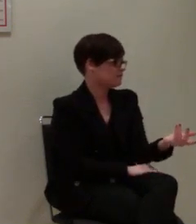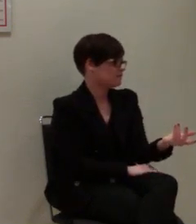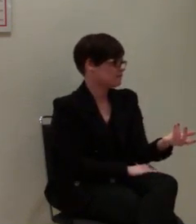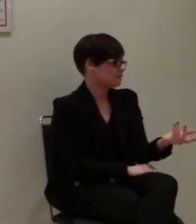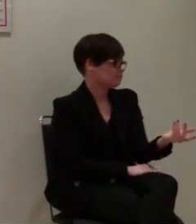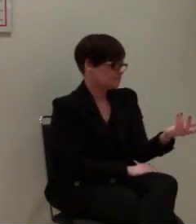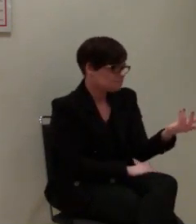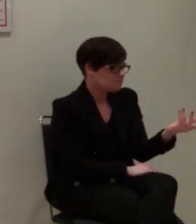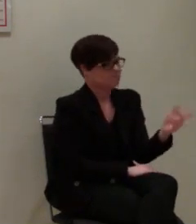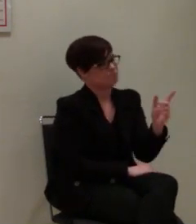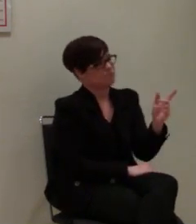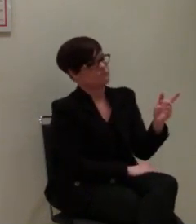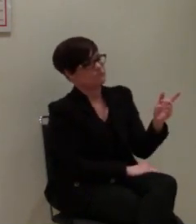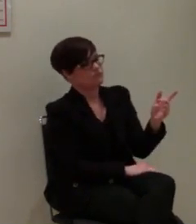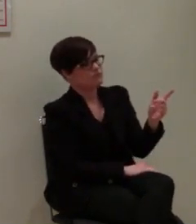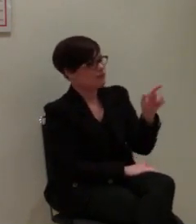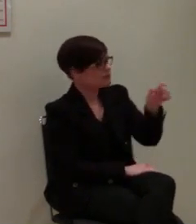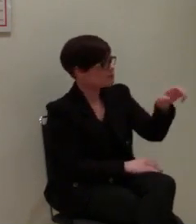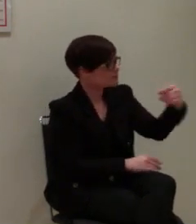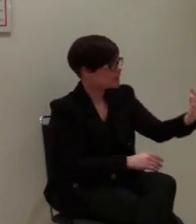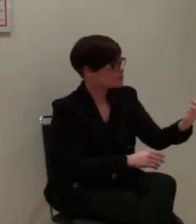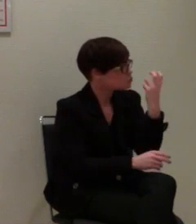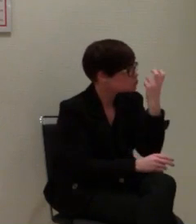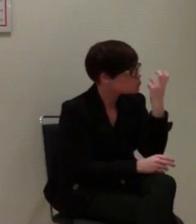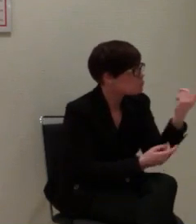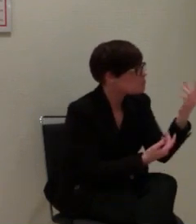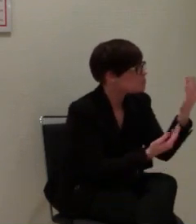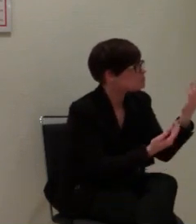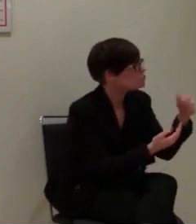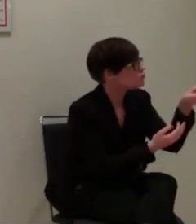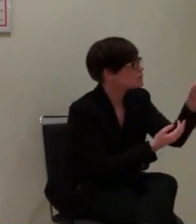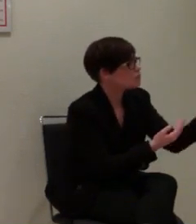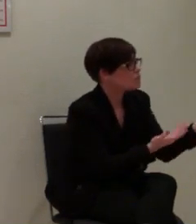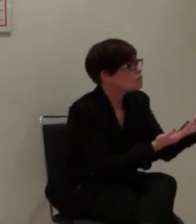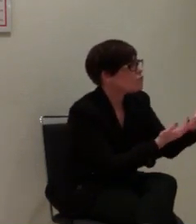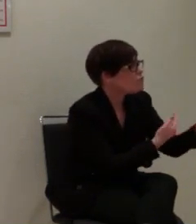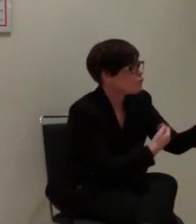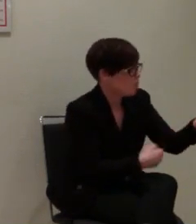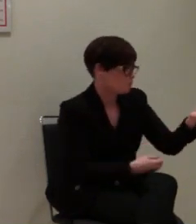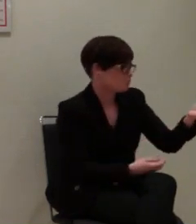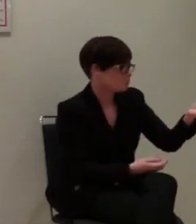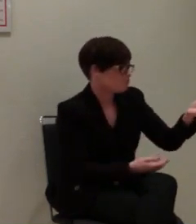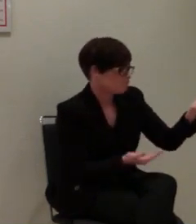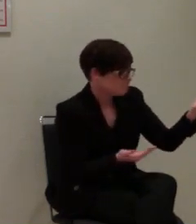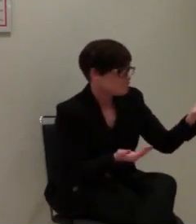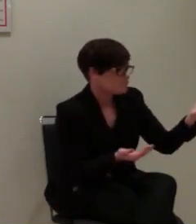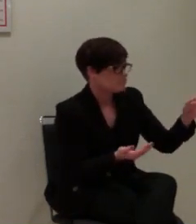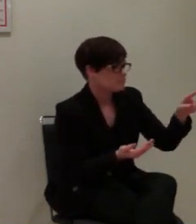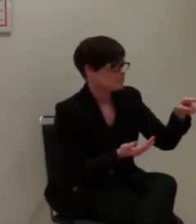ausgeführt, weil die nach der Person suchen, versuchen herauszufinden, wo der Standort ist. Dann erhält der